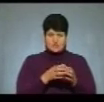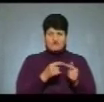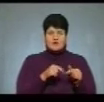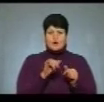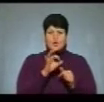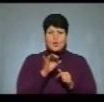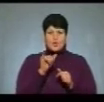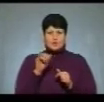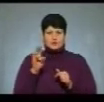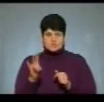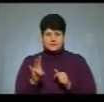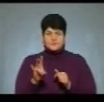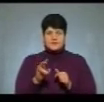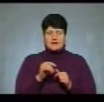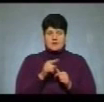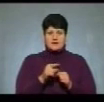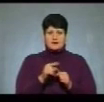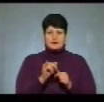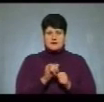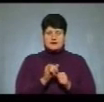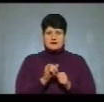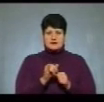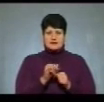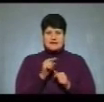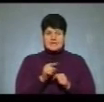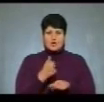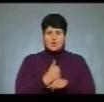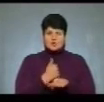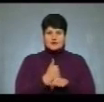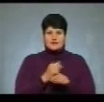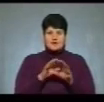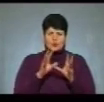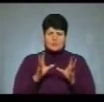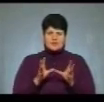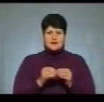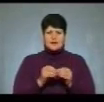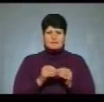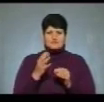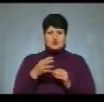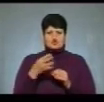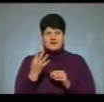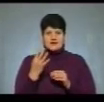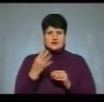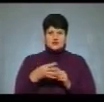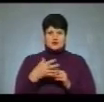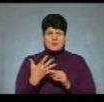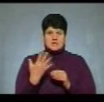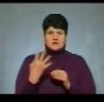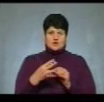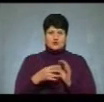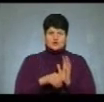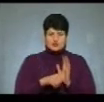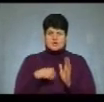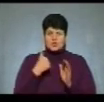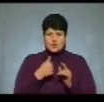Української народної самоборони, їх переформукування УПА, їх основний етап явності 43-44-45-46 роки і